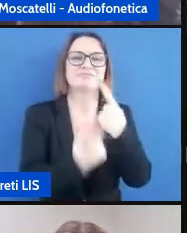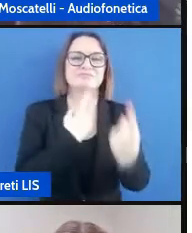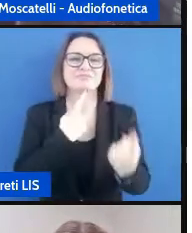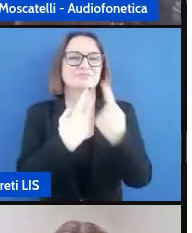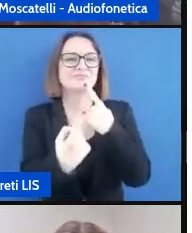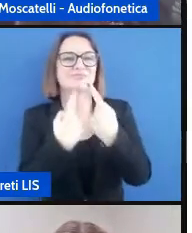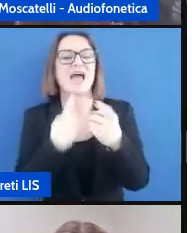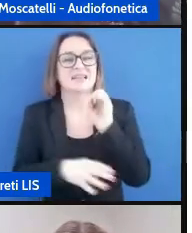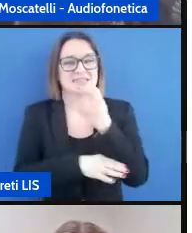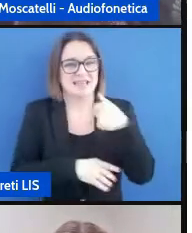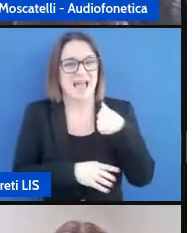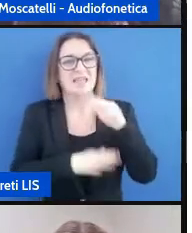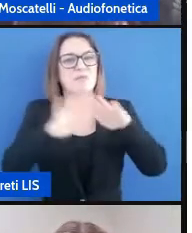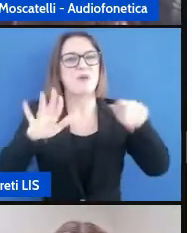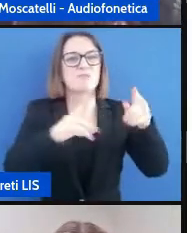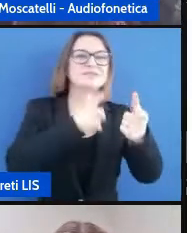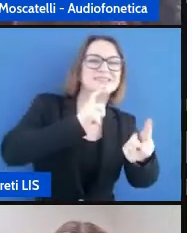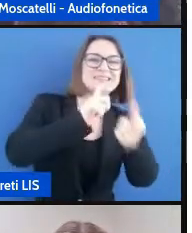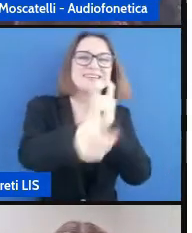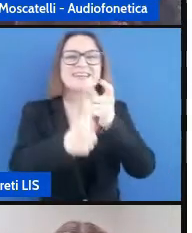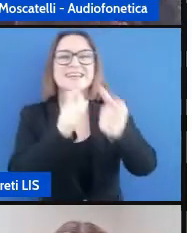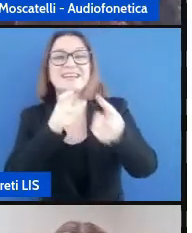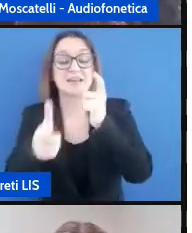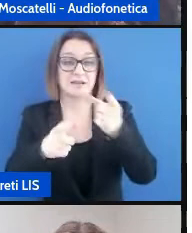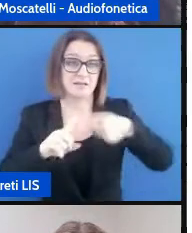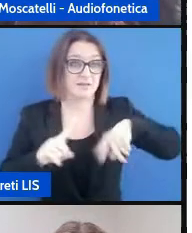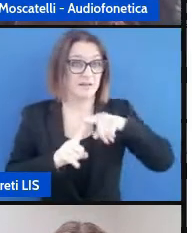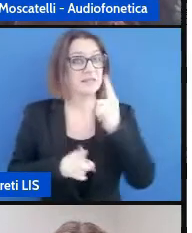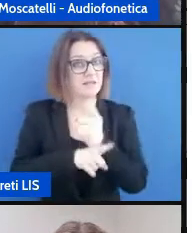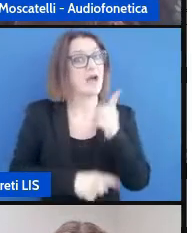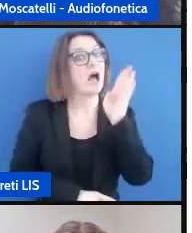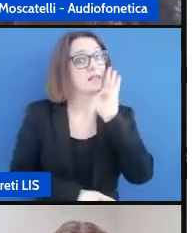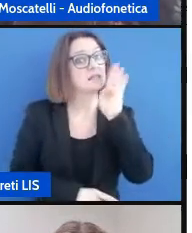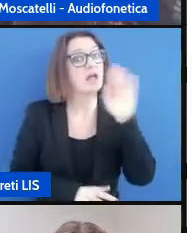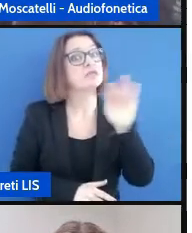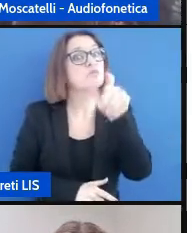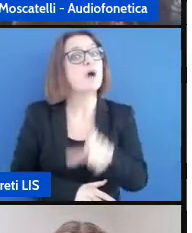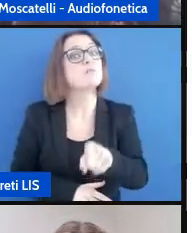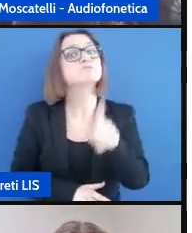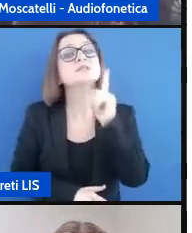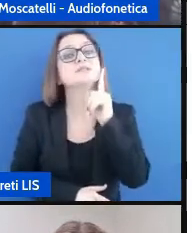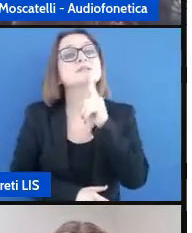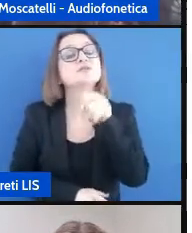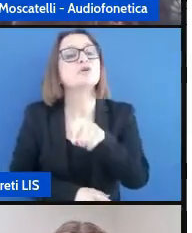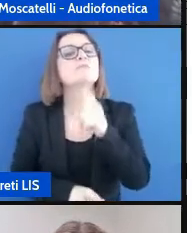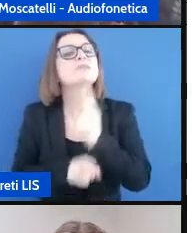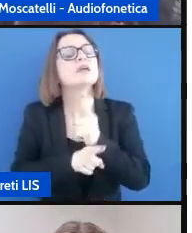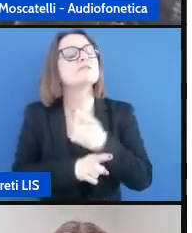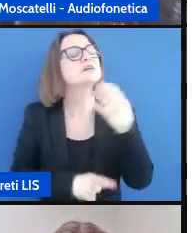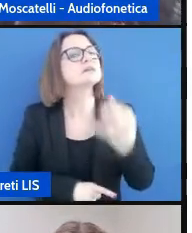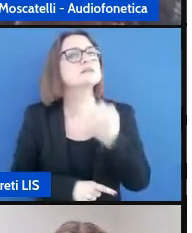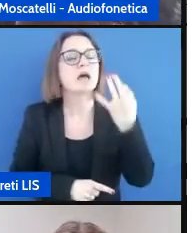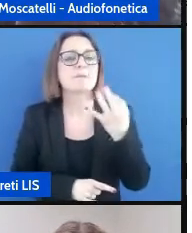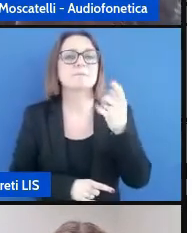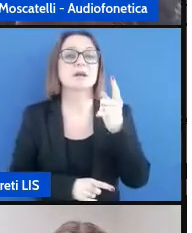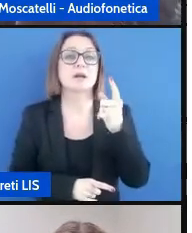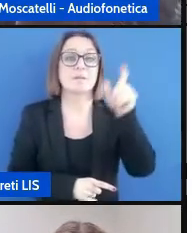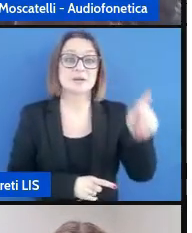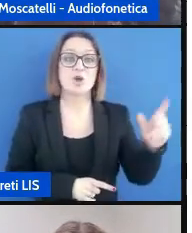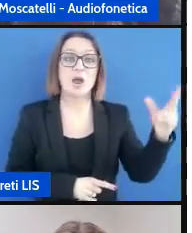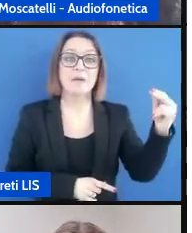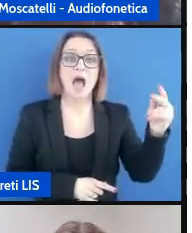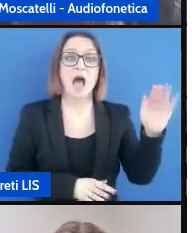e i bambini dobbiamo stare attenti che il bambino sordo abbia come focus qualsiasi persona stia